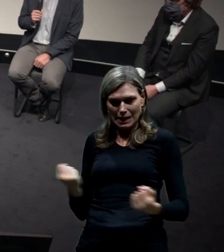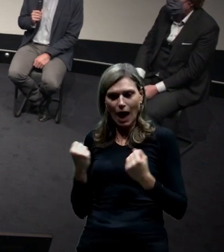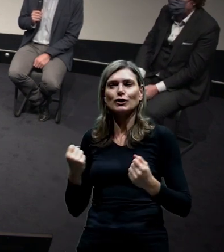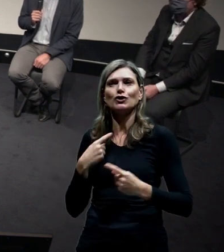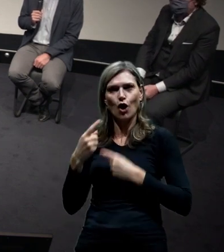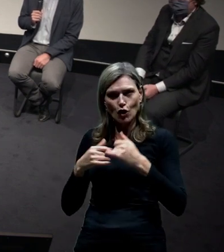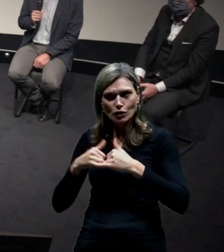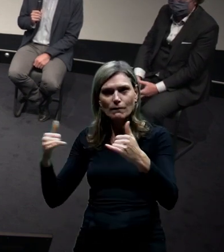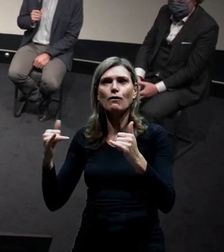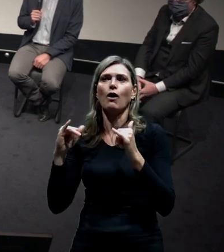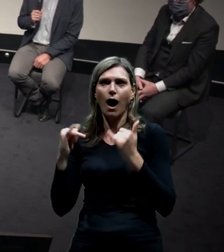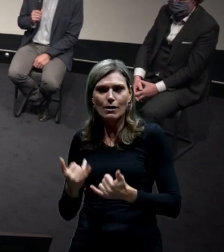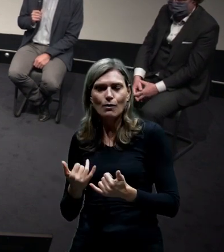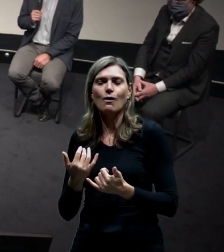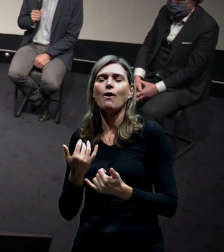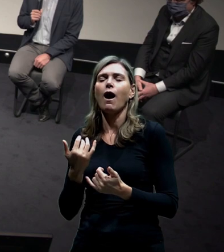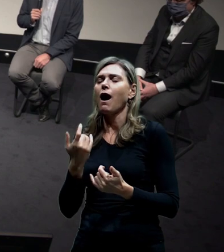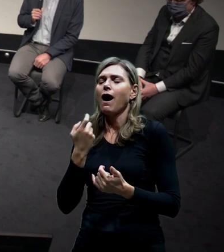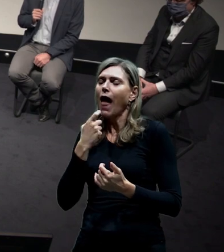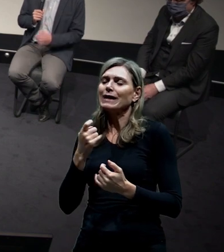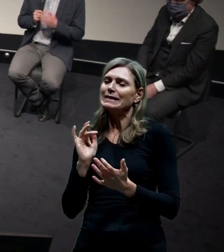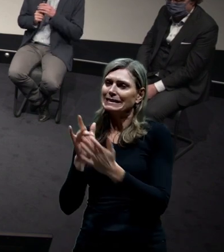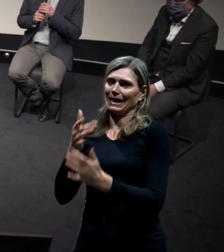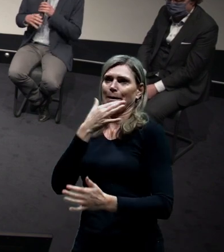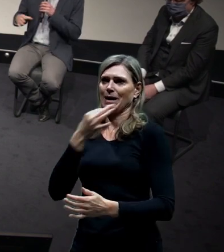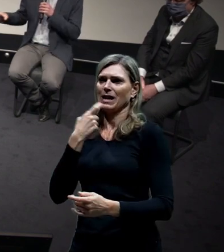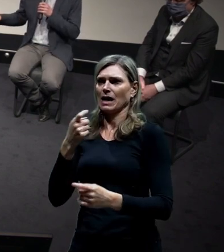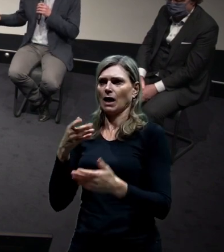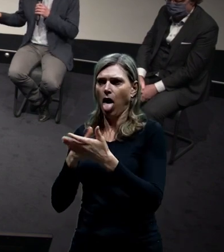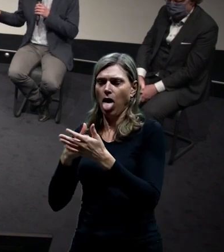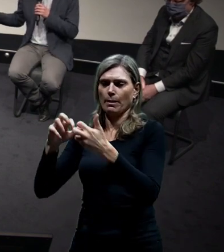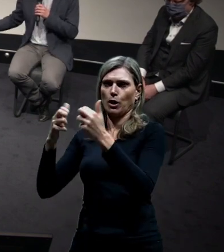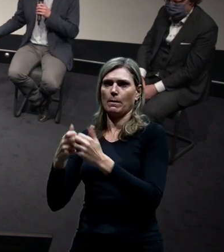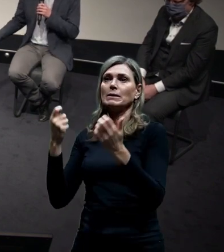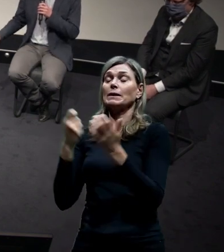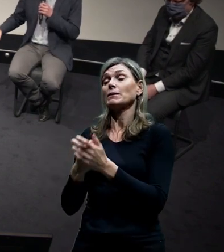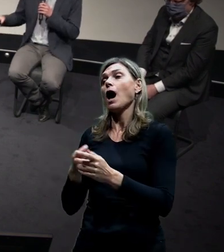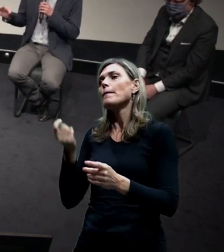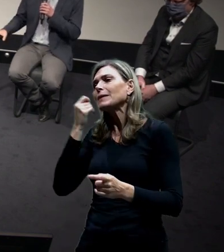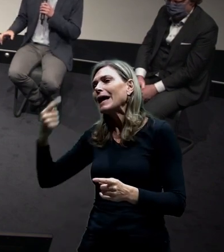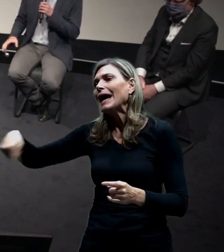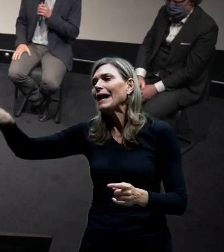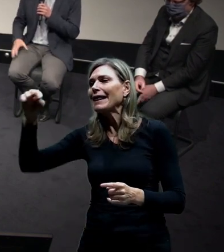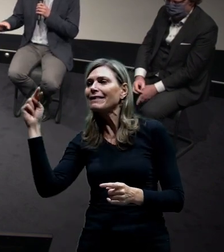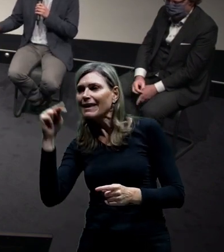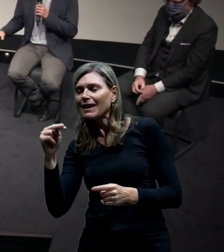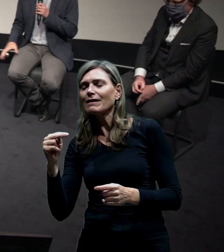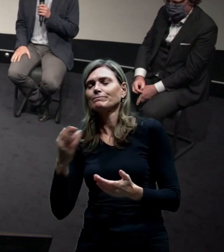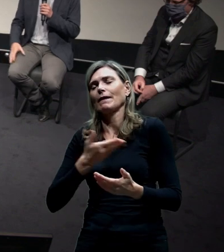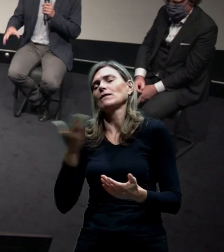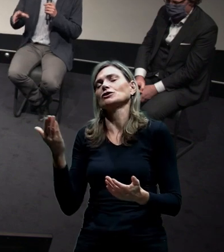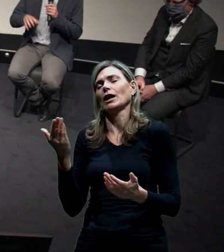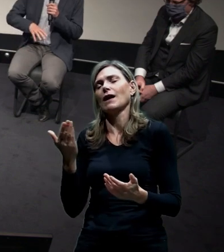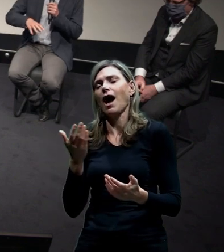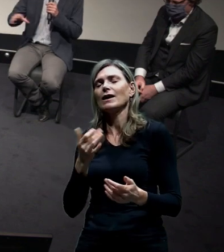že tam budou chátra. Takže ten veřejný zájem nevidíme jenom v dopravě, ale veřejný zájem